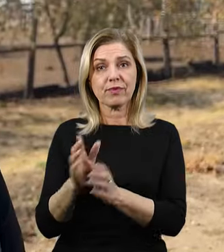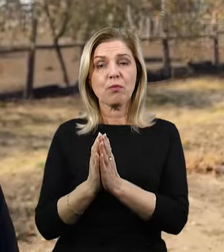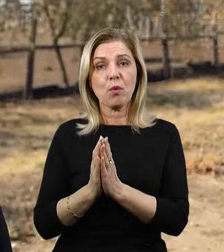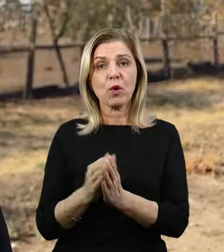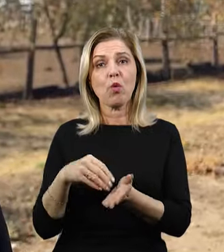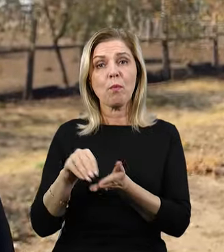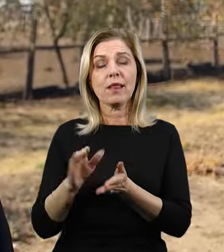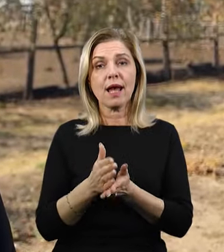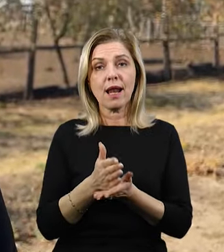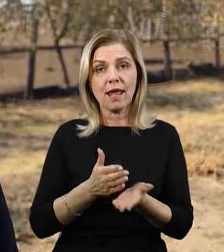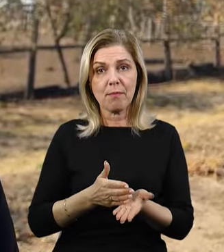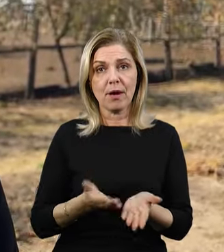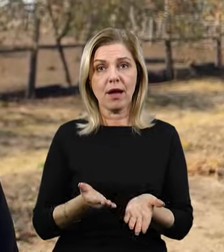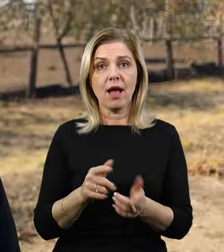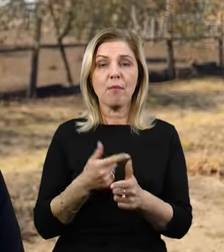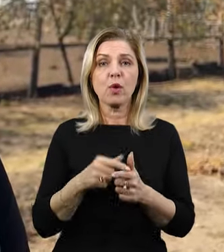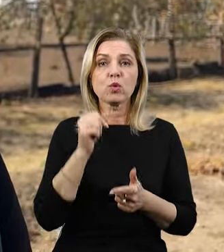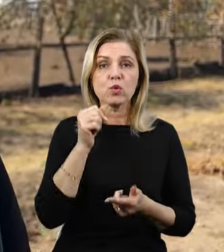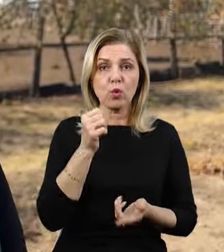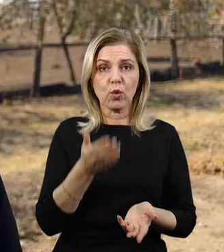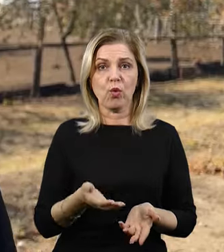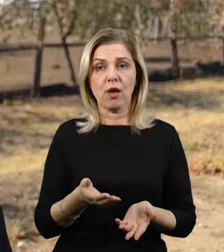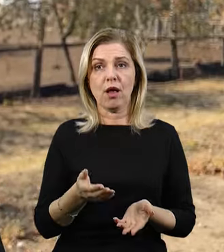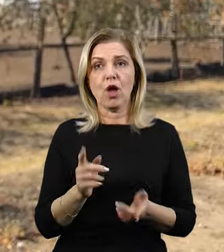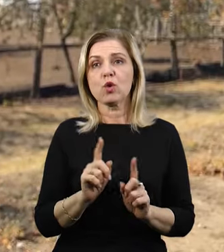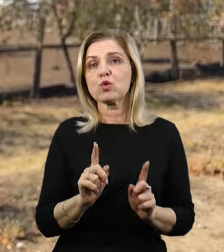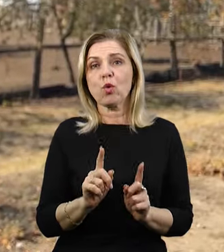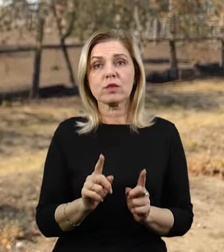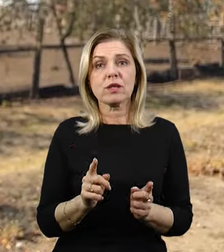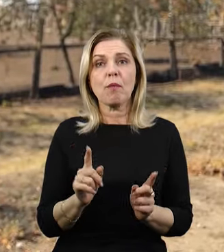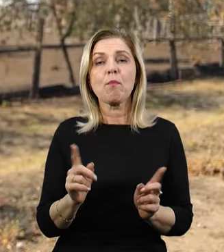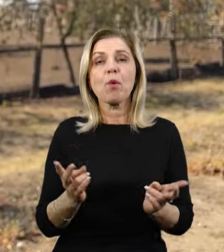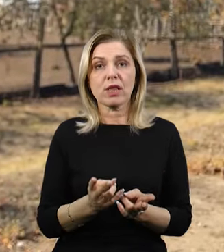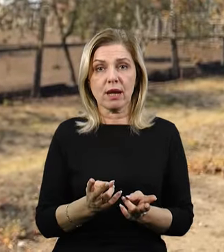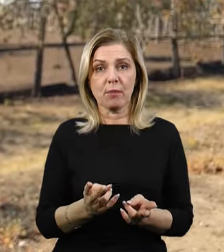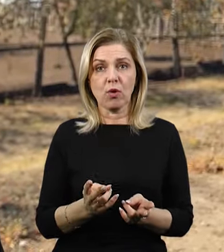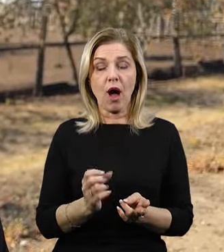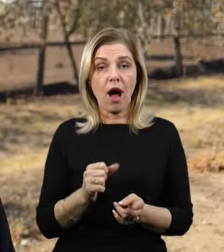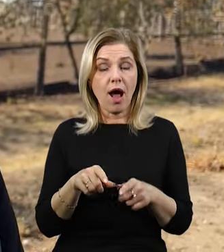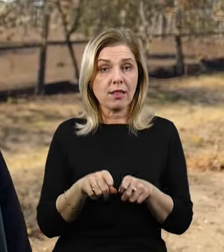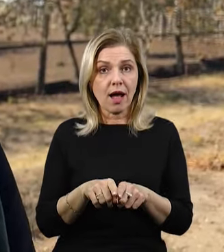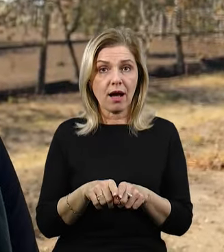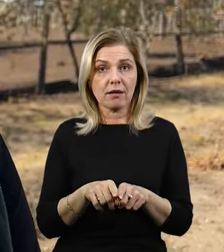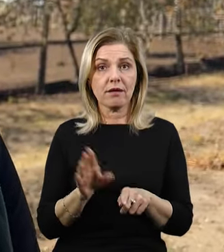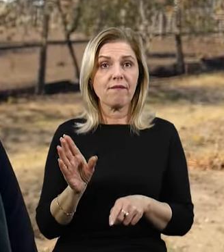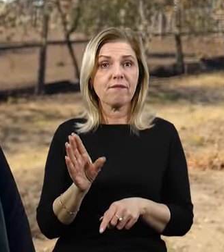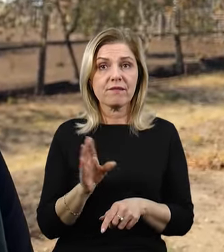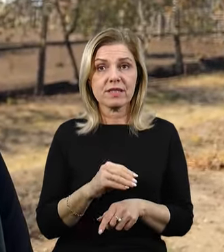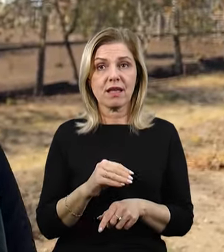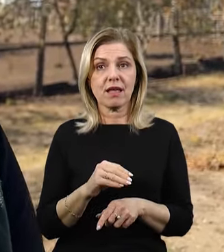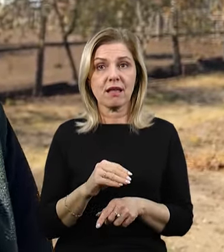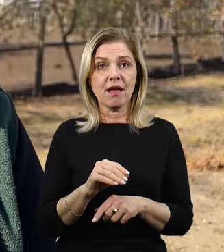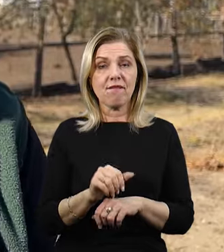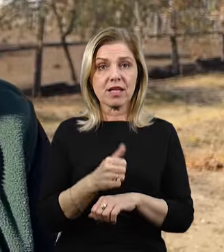купив хліба, цукру, щось такого, що потрібно. А так все, в